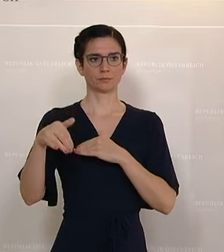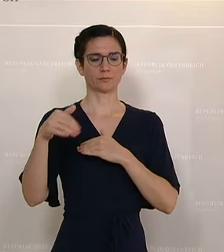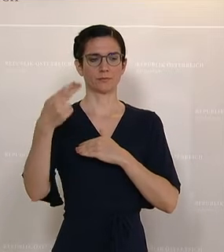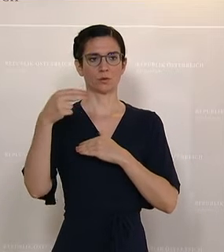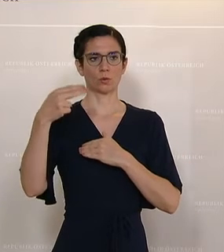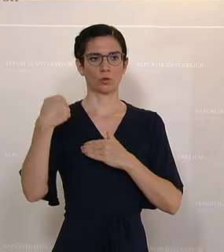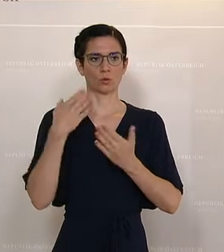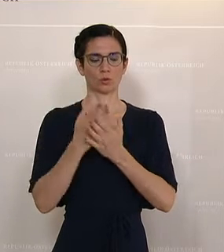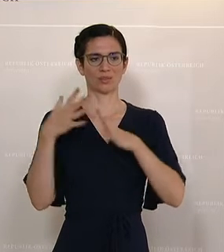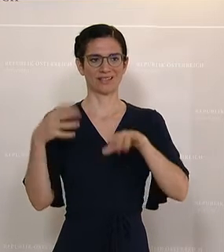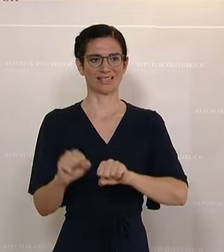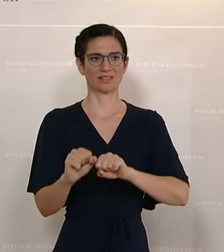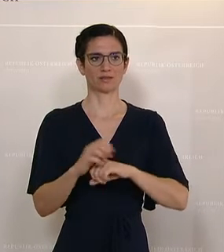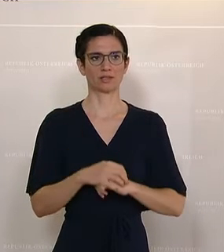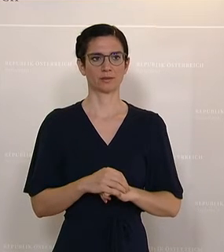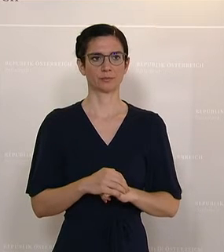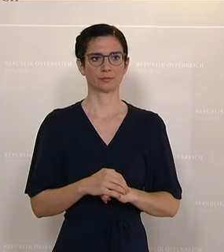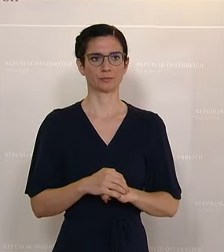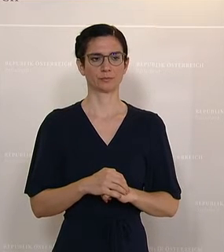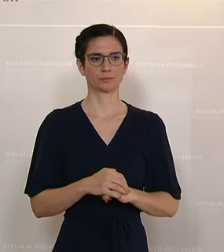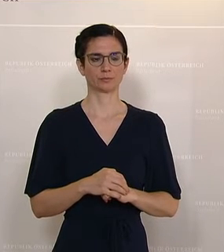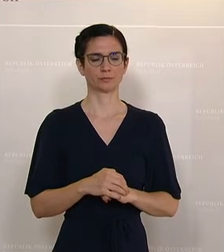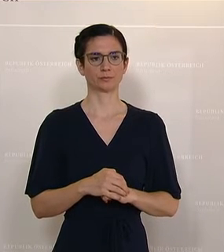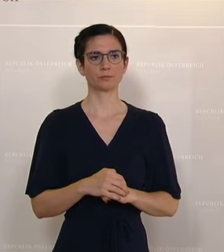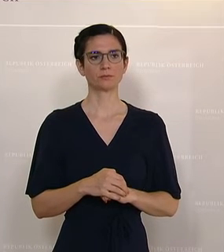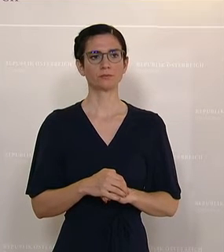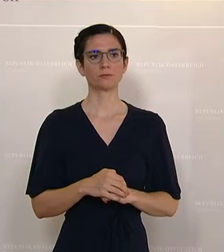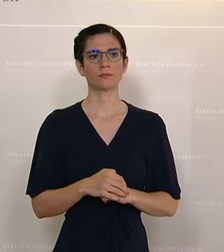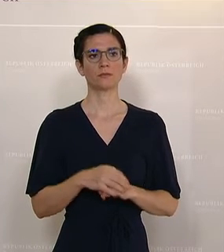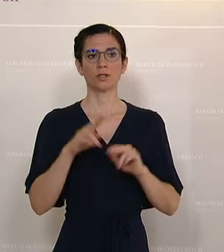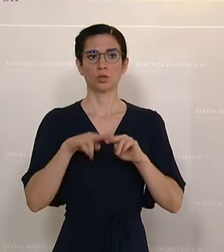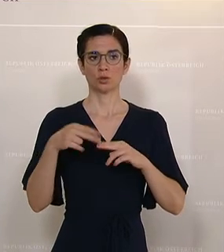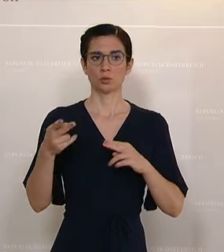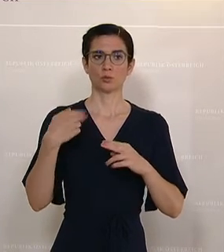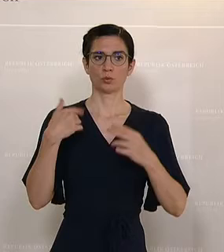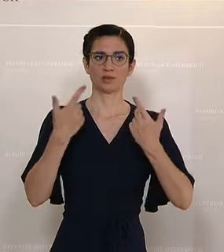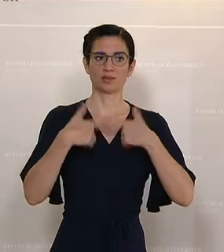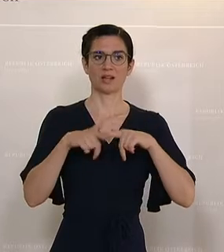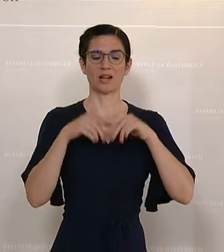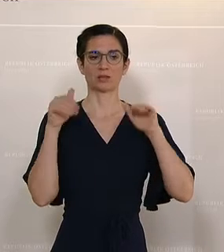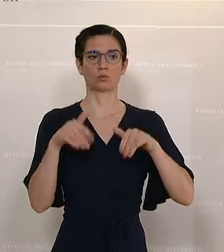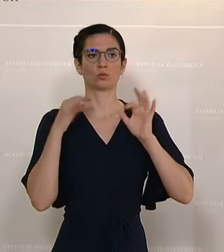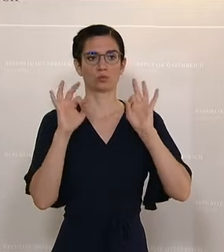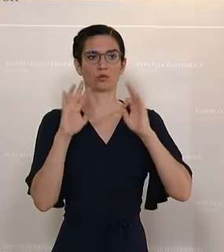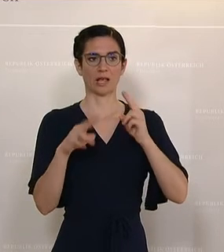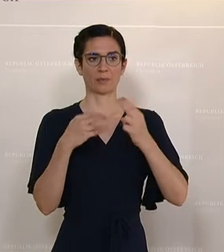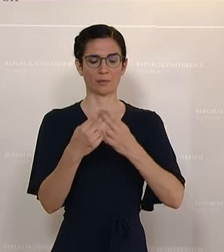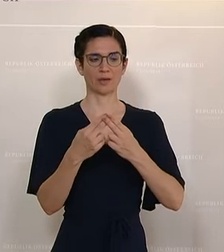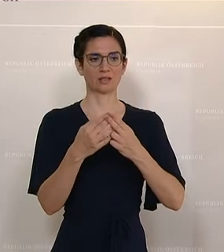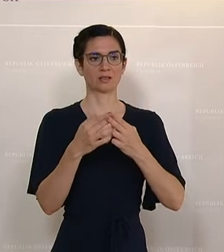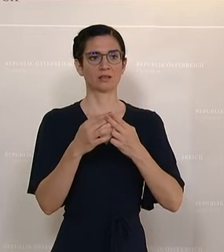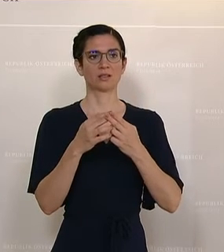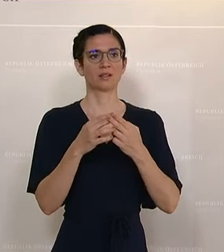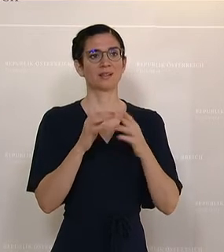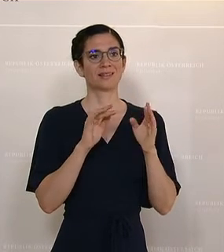reserviert, weil es dann eben die Aufteilung der Mittel dort zwischen Bund und Ländern geben wird, muss die Anpassung gemacht werden. Signale aus den Ländern